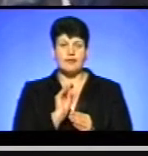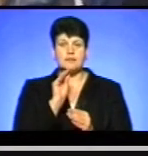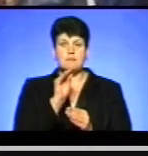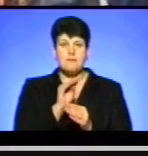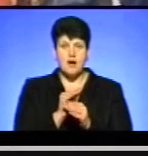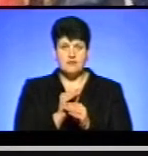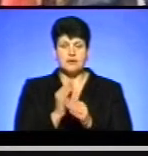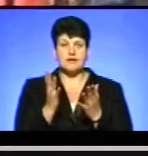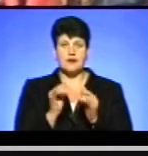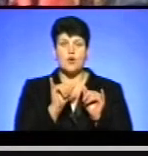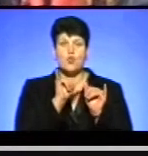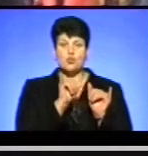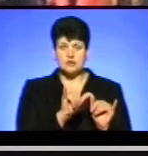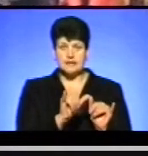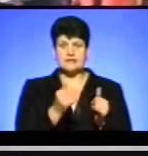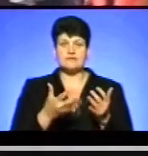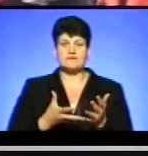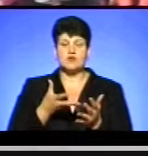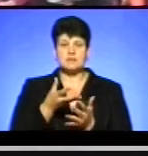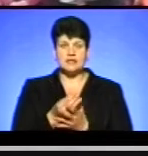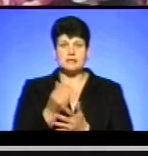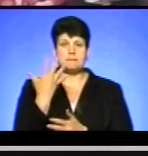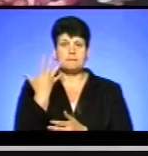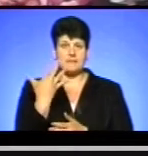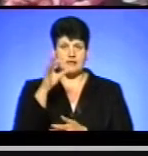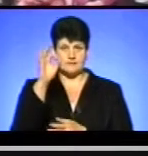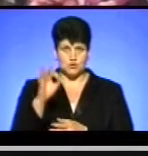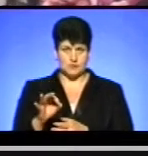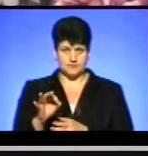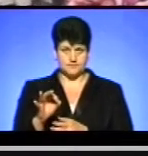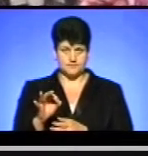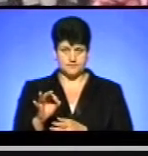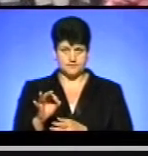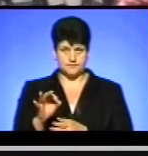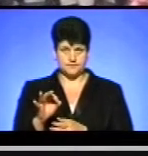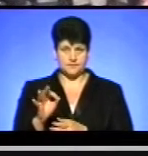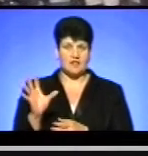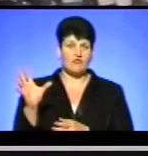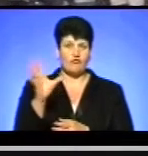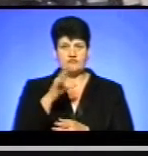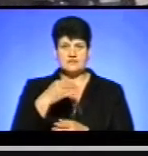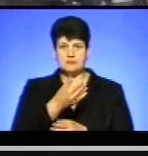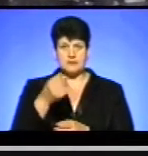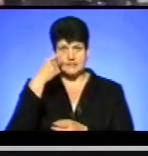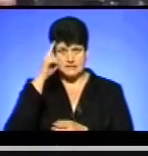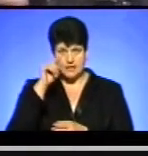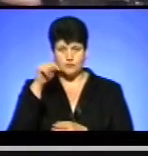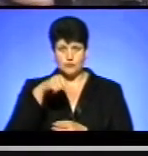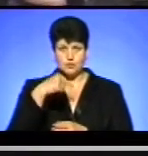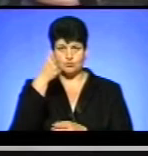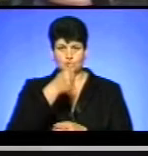яка в них на даний час виплачується у розмірі 5%. Всі ми знаємо, що цьогоріч